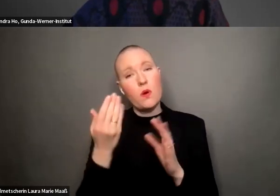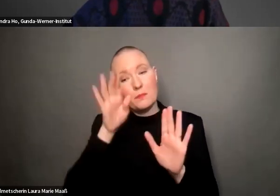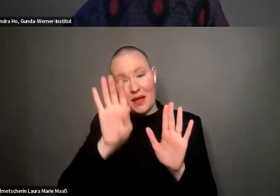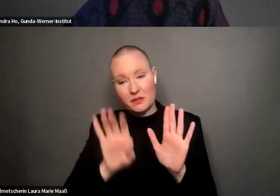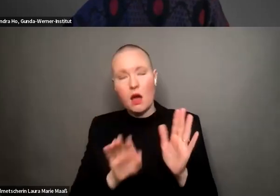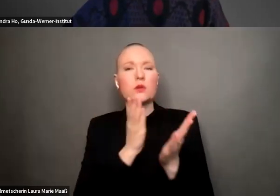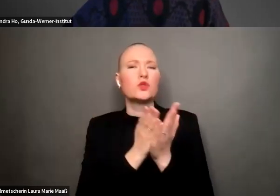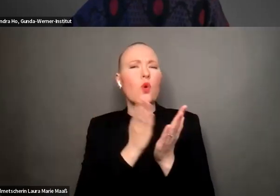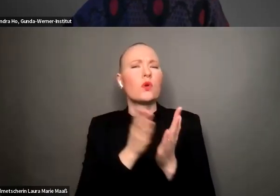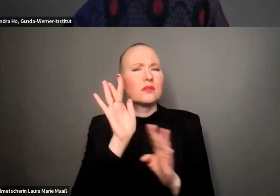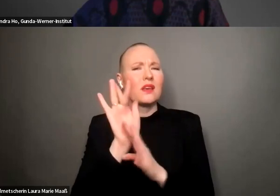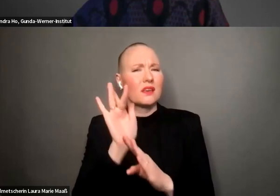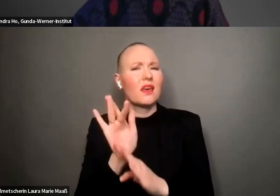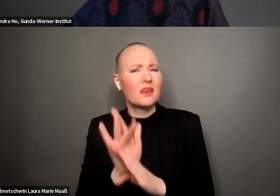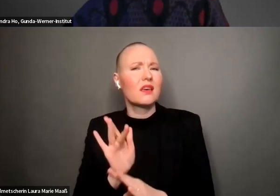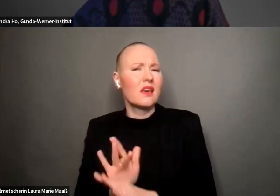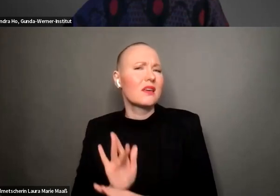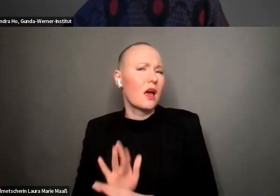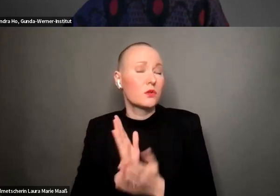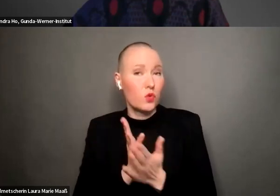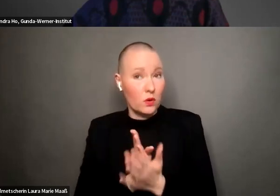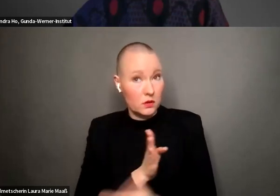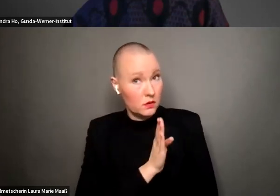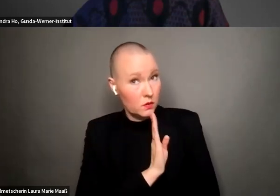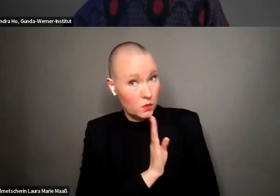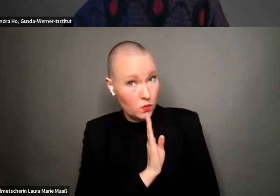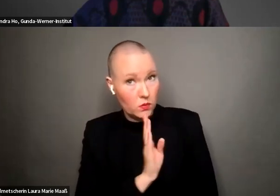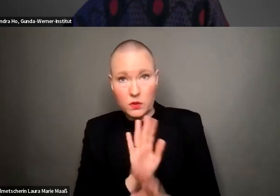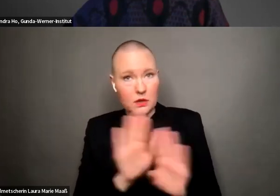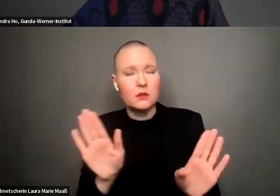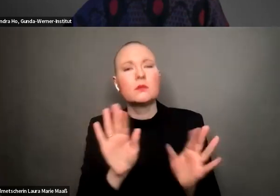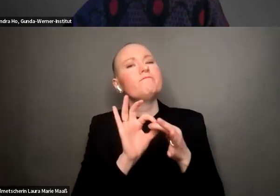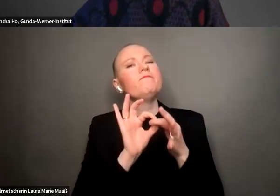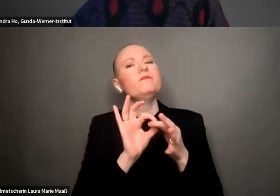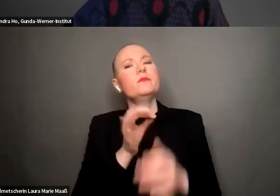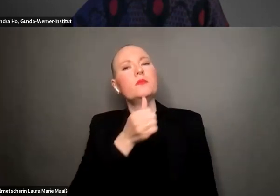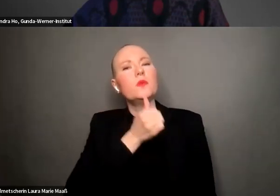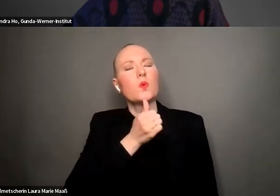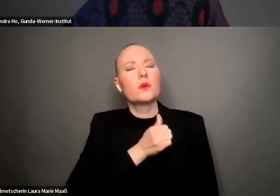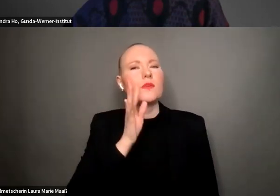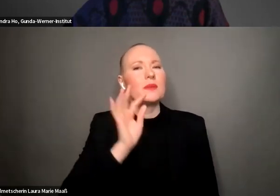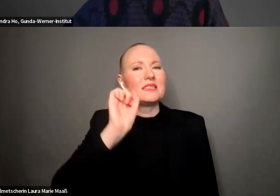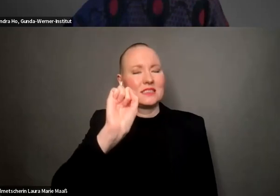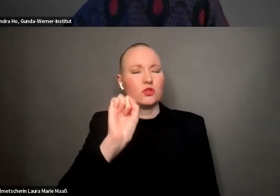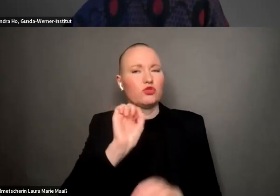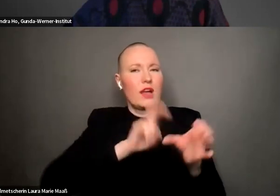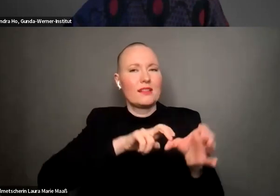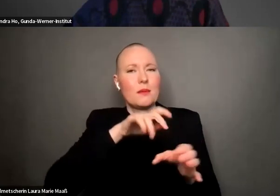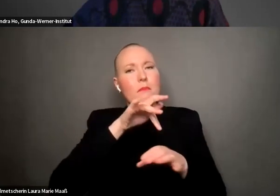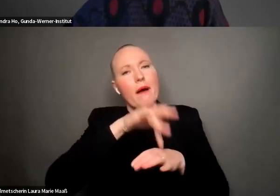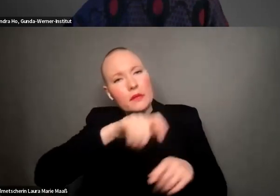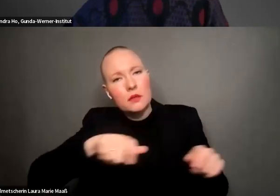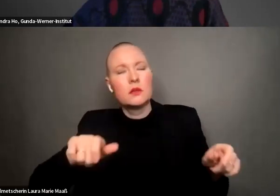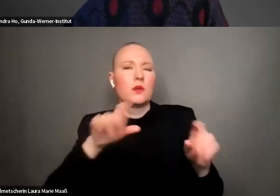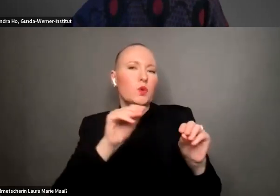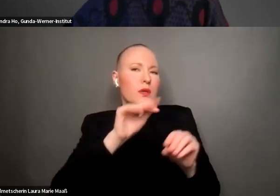auch gegen kommentiert von bestimmten jungen feministischen teilnehmerinnen als userinnen die